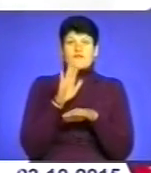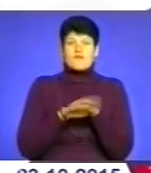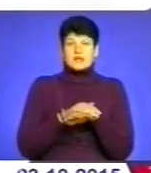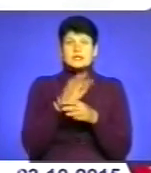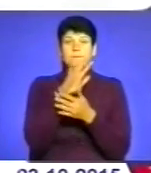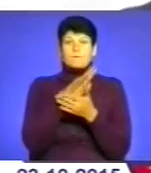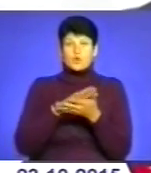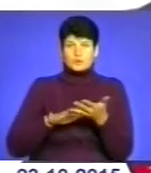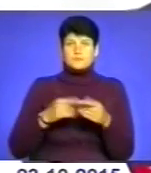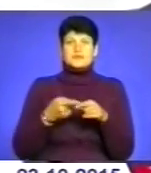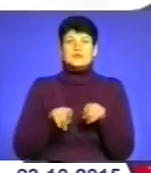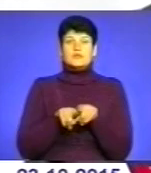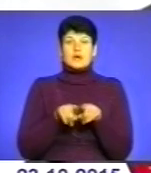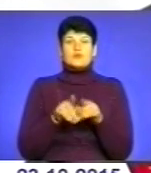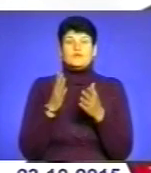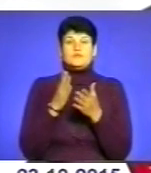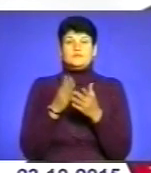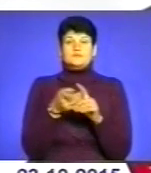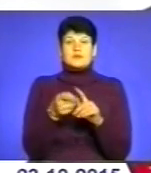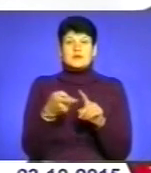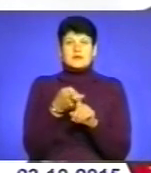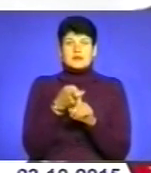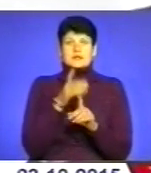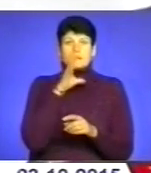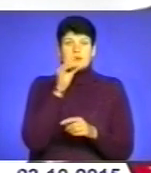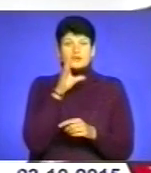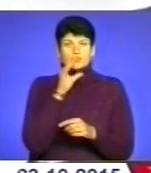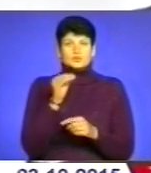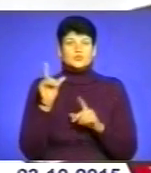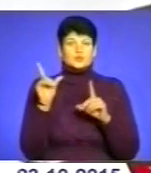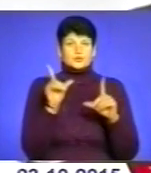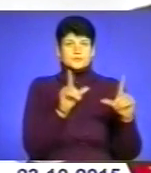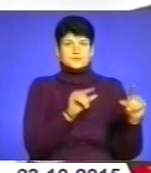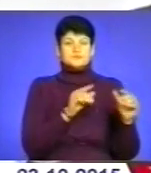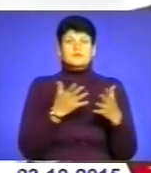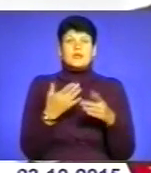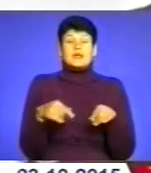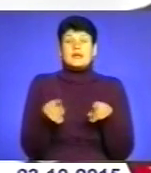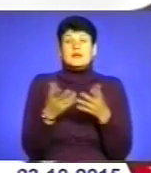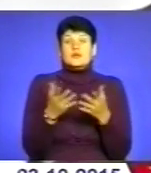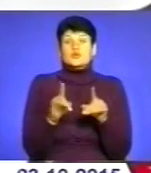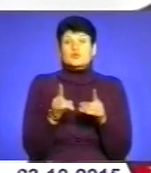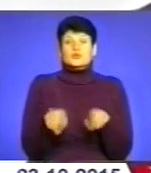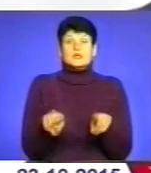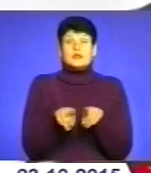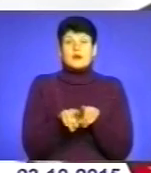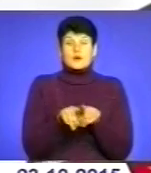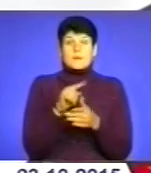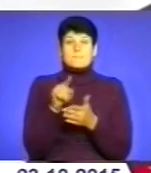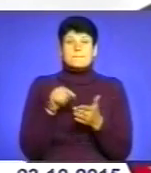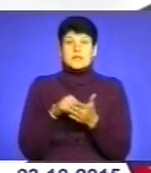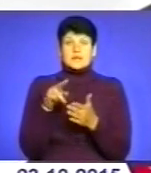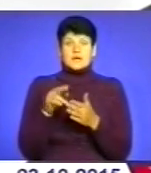стосується і маршрутки, яка їздить, і інших речей, які чомусь, знаєте, коли так само питання по